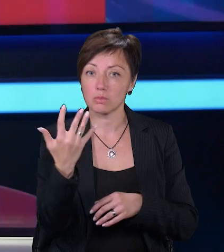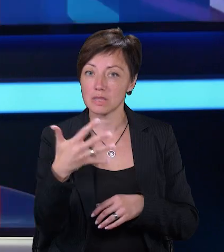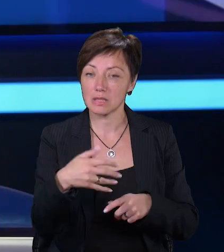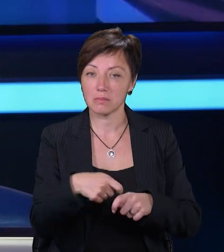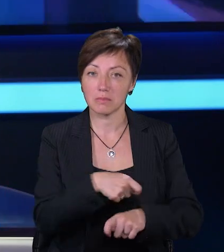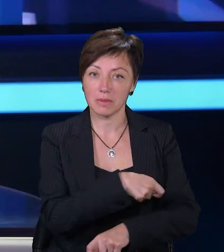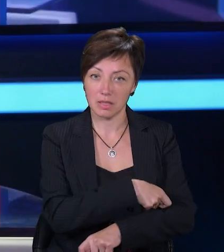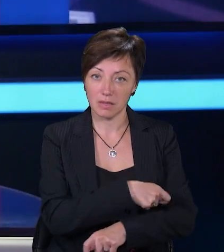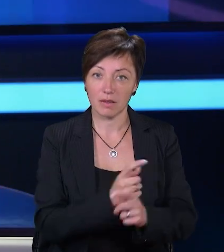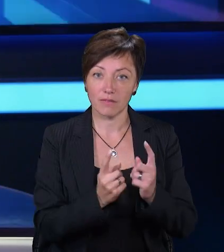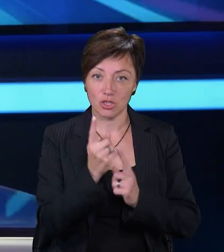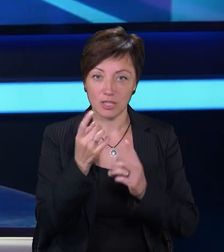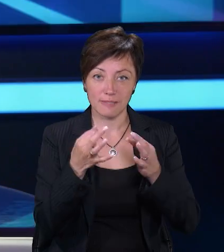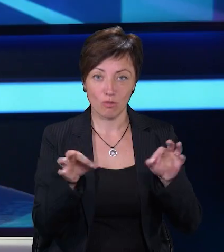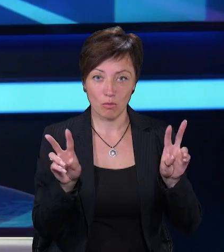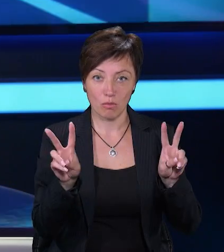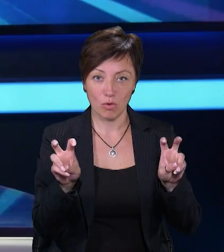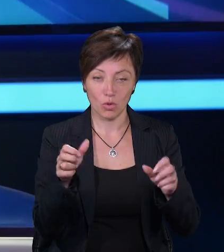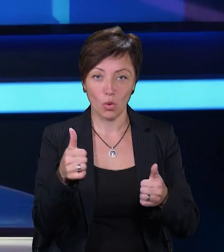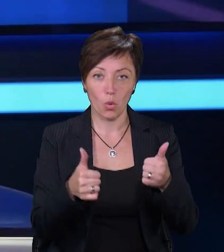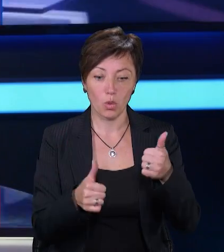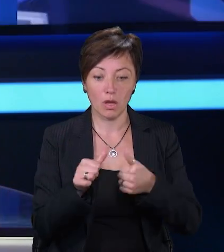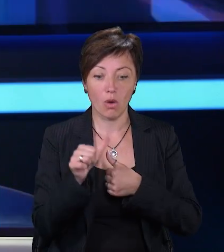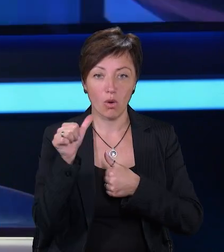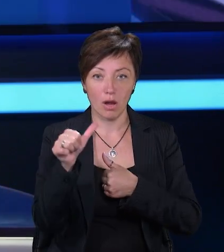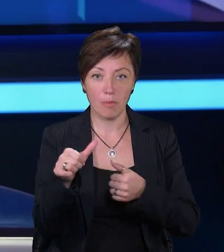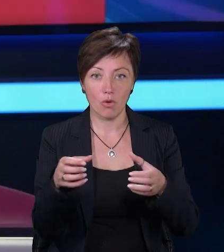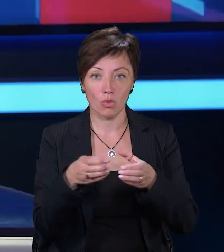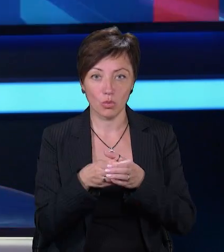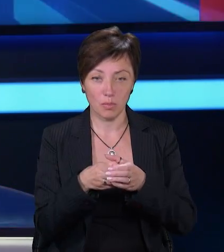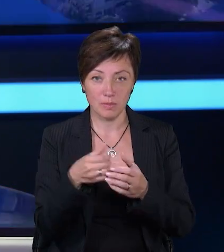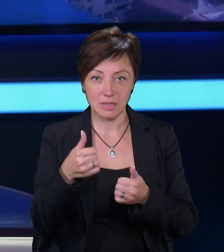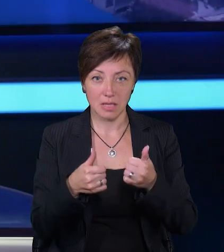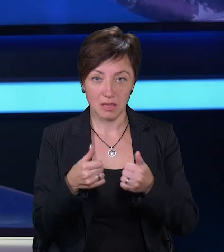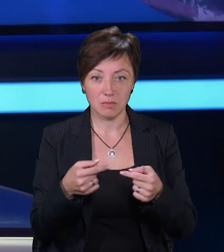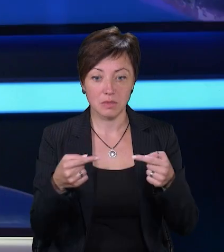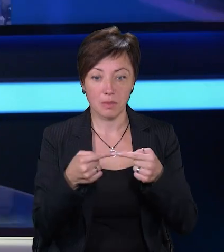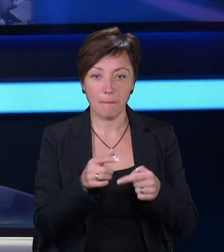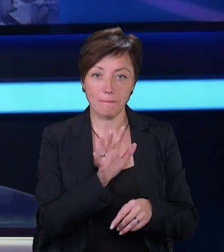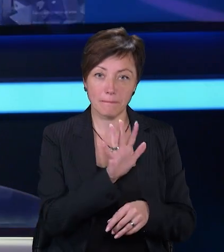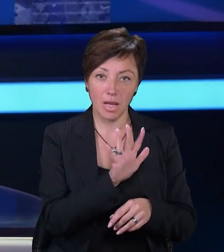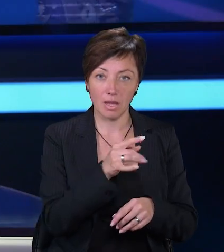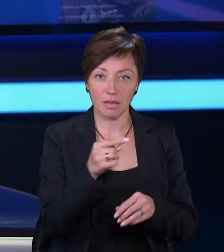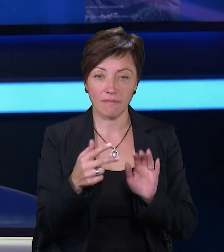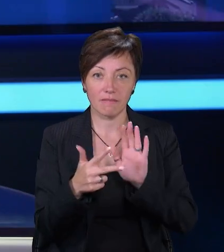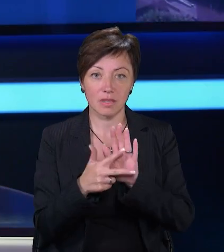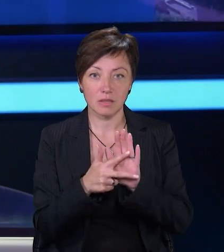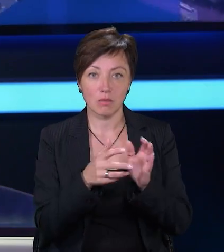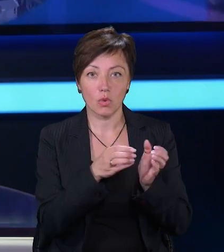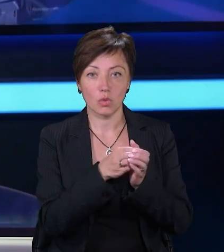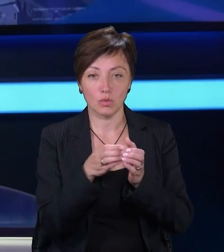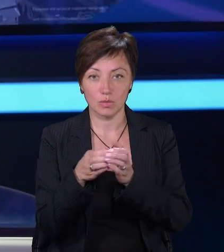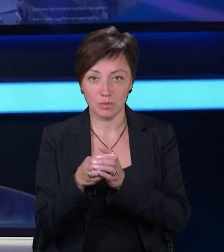метрів. Вершина свободи – це гонка із окремим груповим стартом, а саме по 5-8 осіб у заїзді.